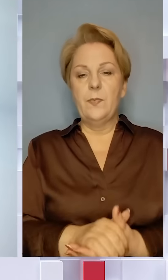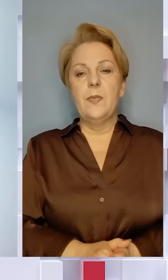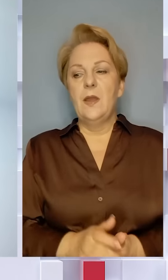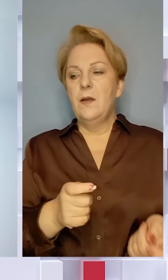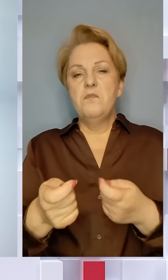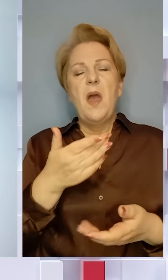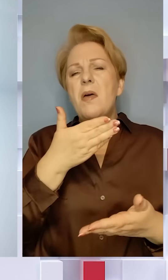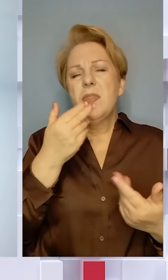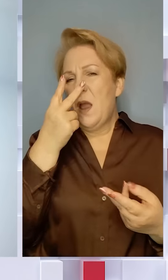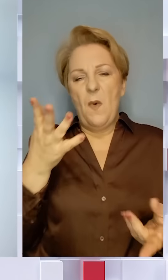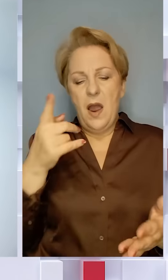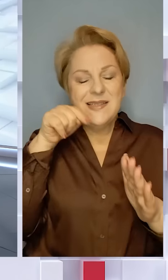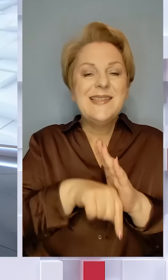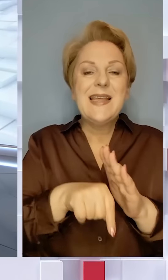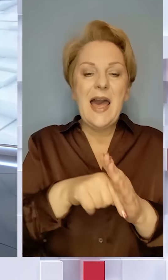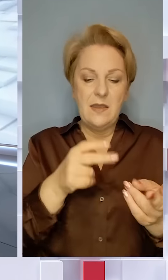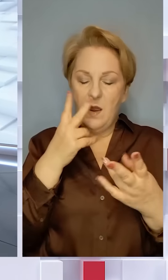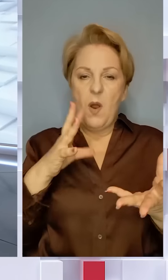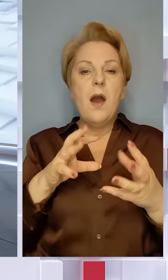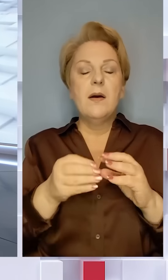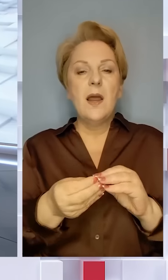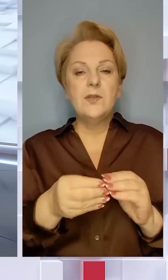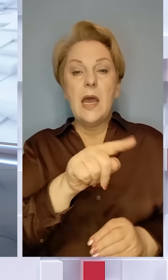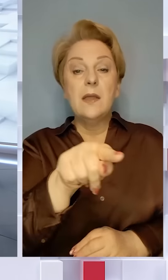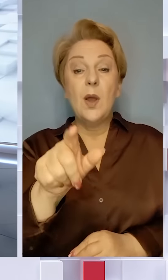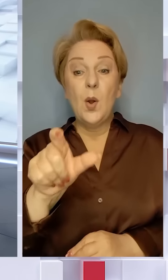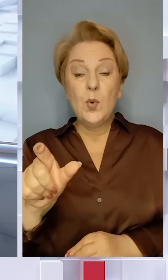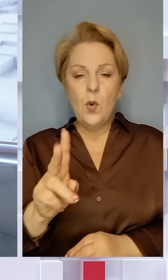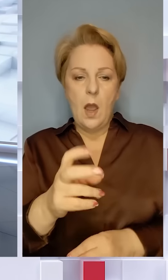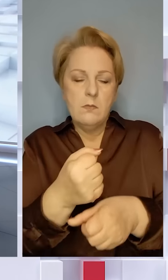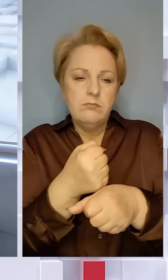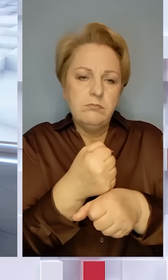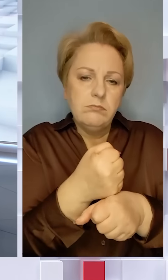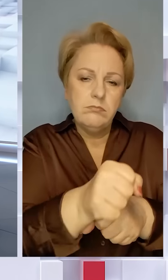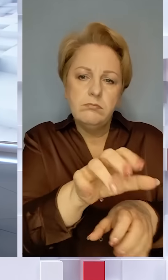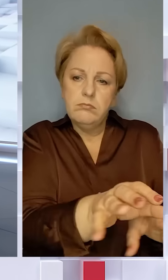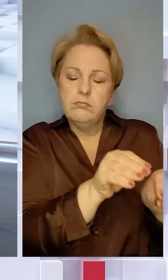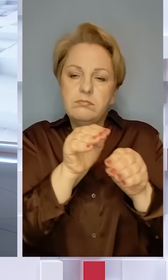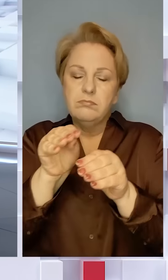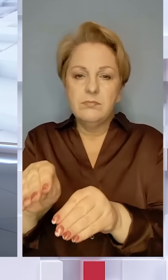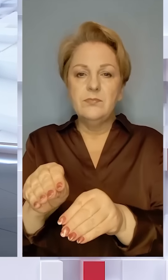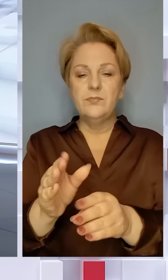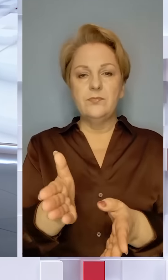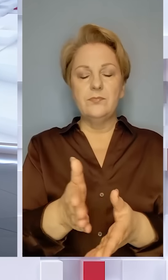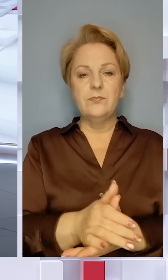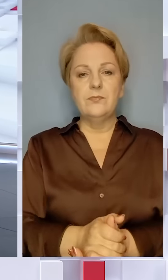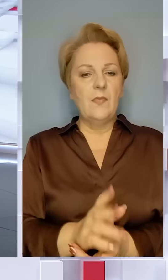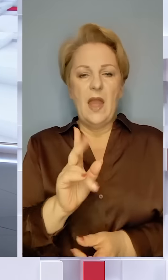бачу сенсу і не бачу результату тих людей, яких змушують, які